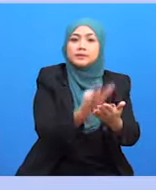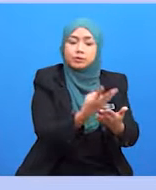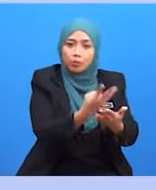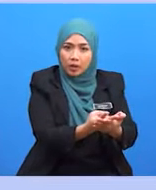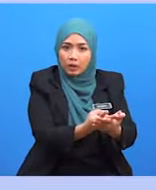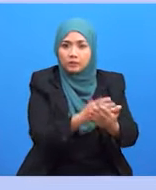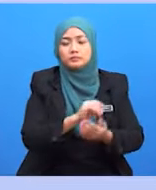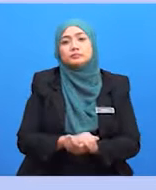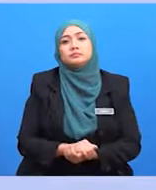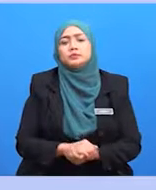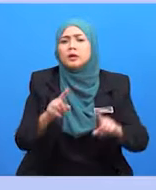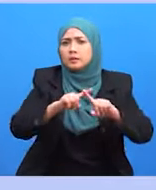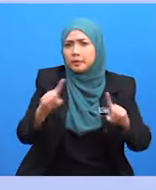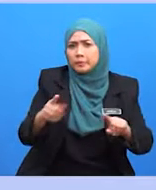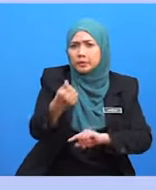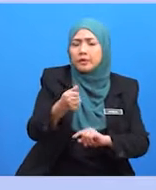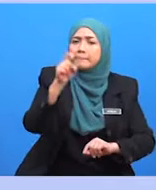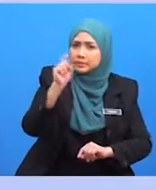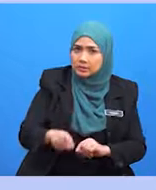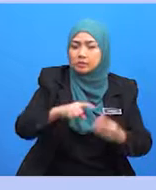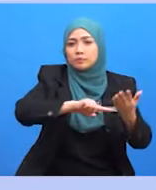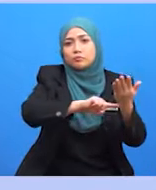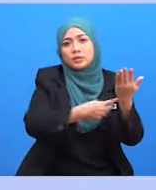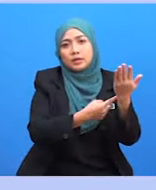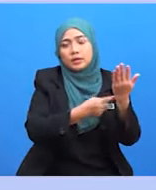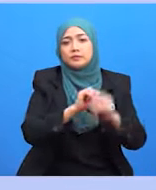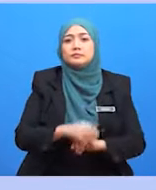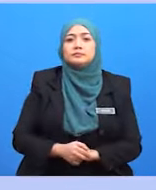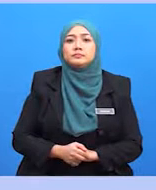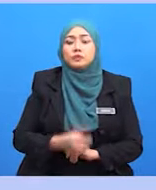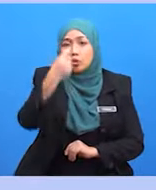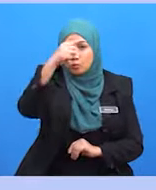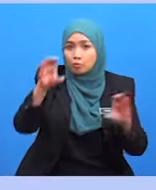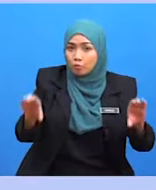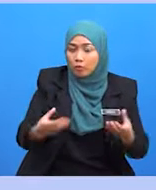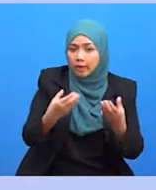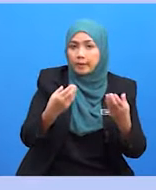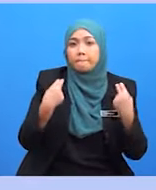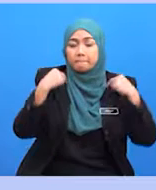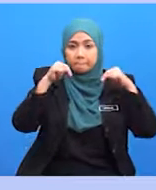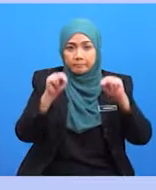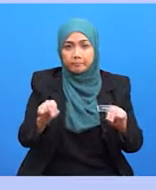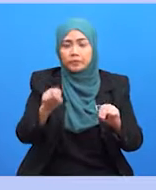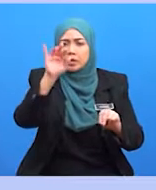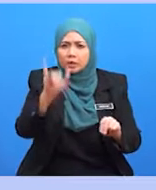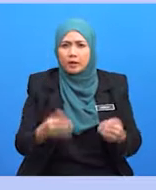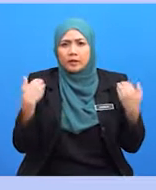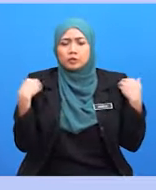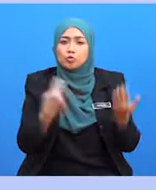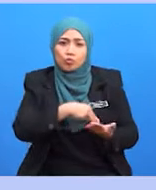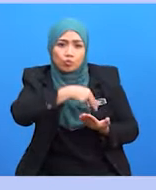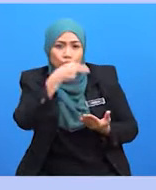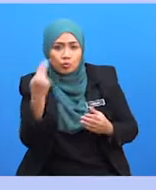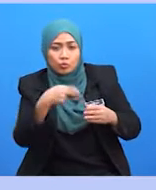Tetapi ia mesti dimulakan. Dan untuk membuat perniagaan yang menguntungkan, anda harus mendapat